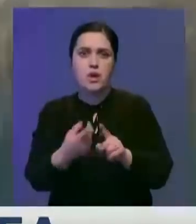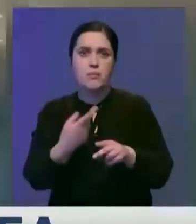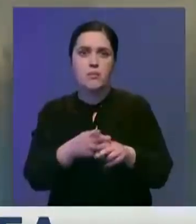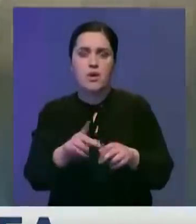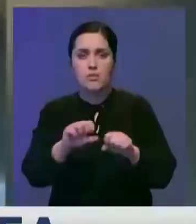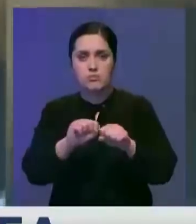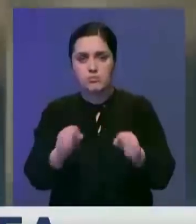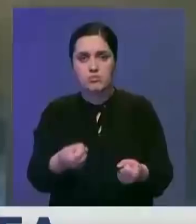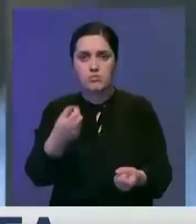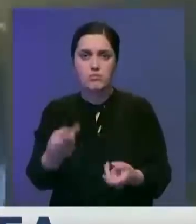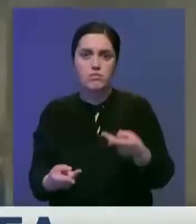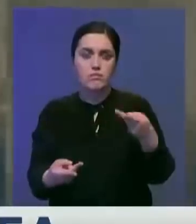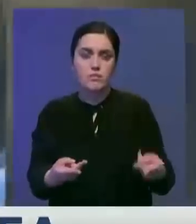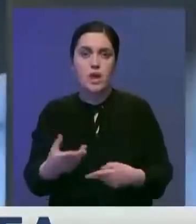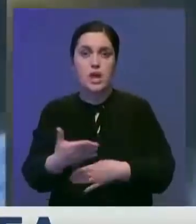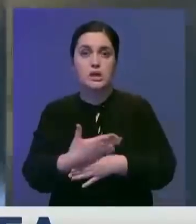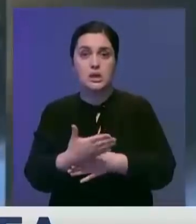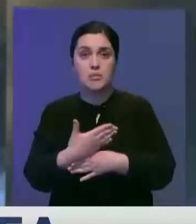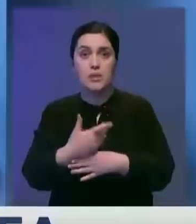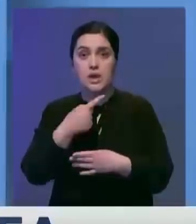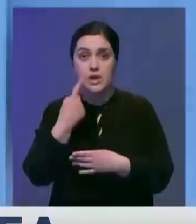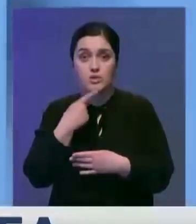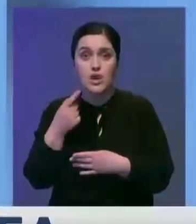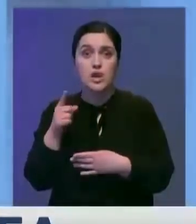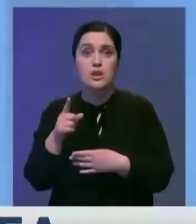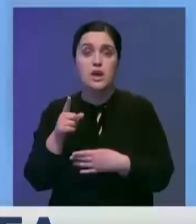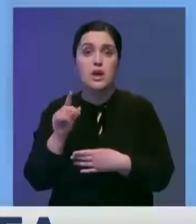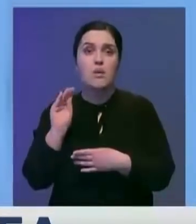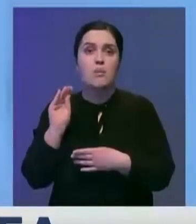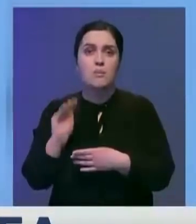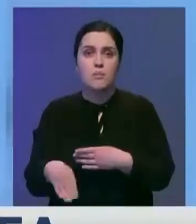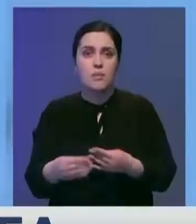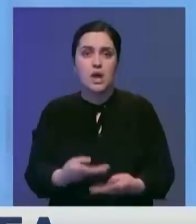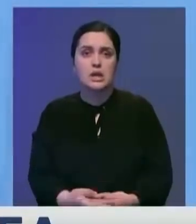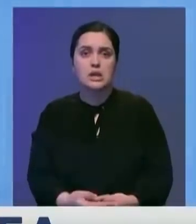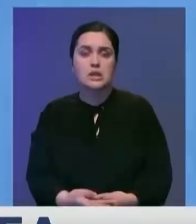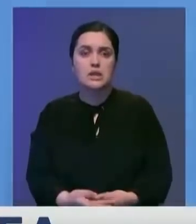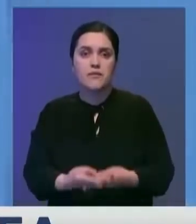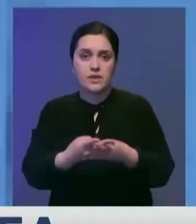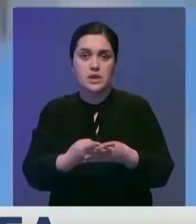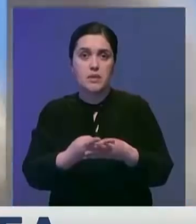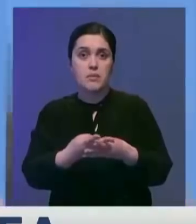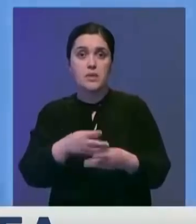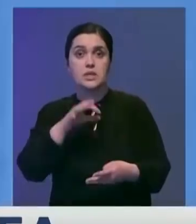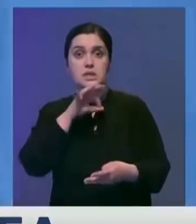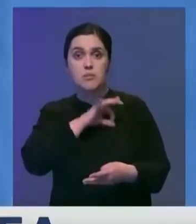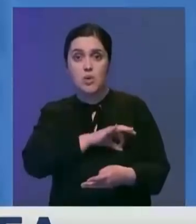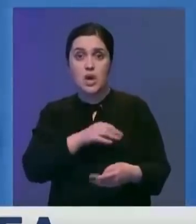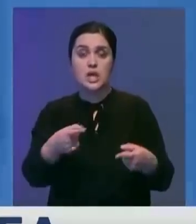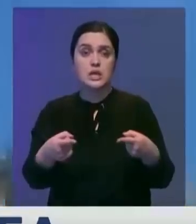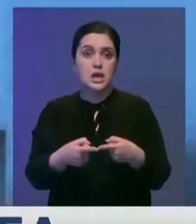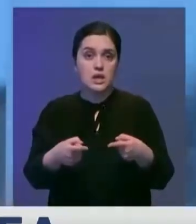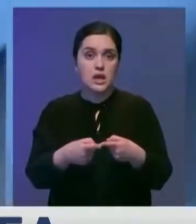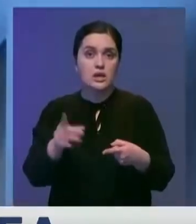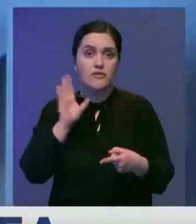огромную инсталляцию с замороженной рыбой. Сельчане говорят, что это последствия установки невода, который, по их словам,